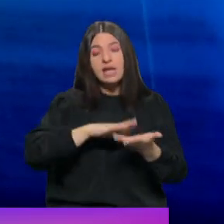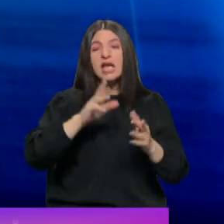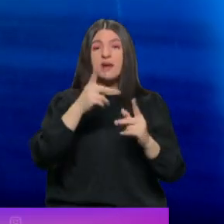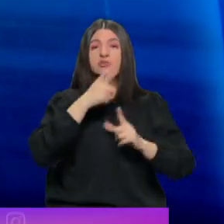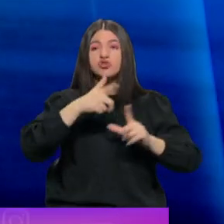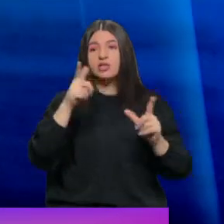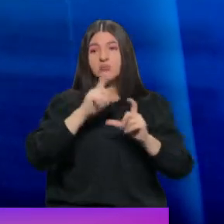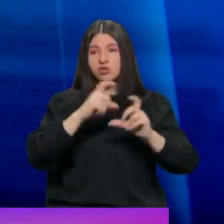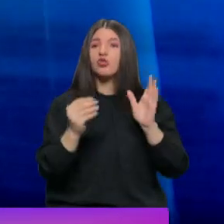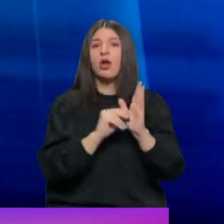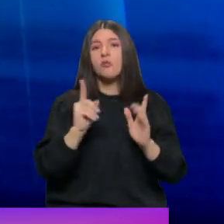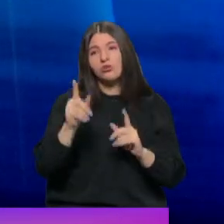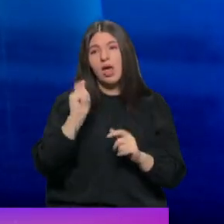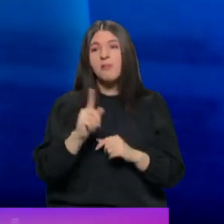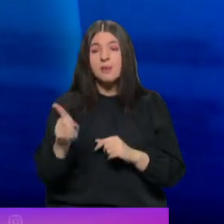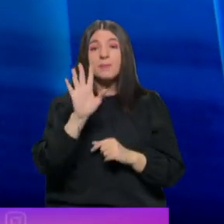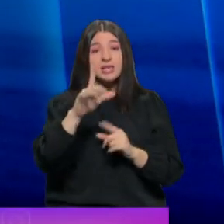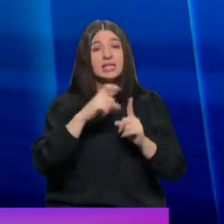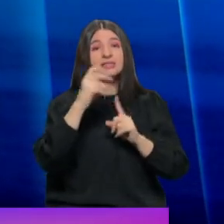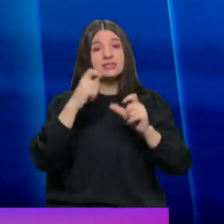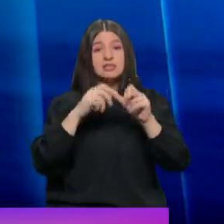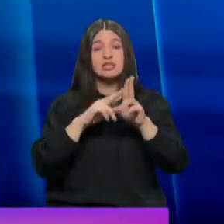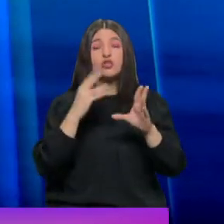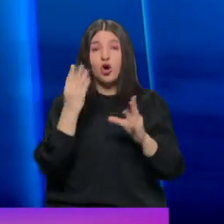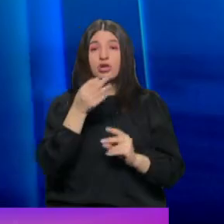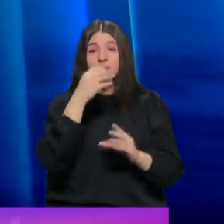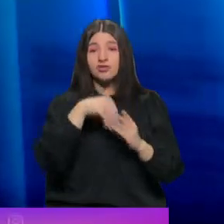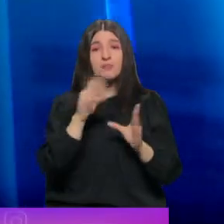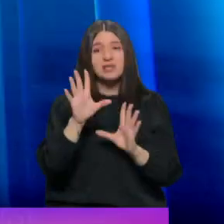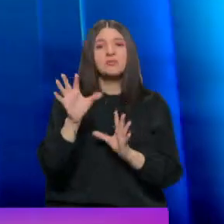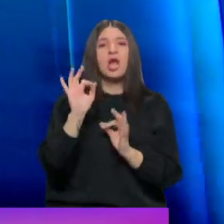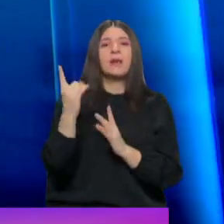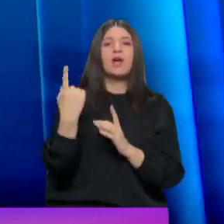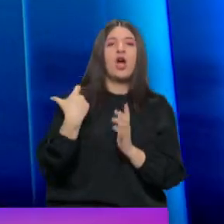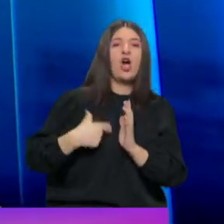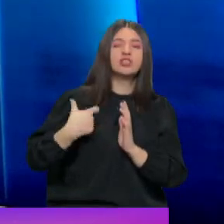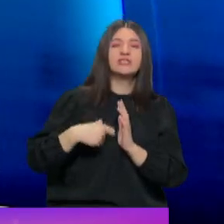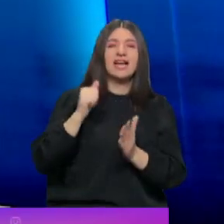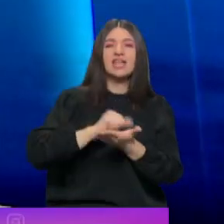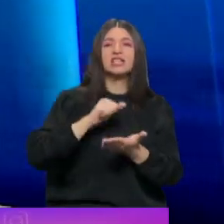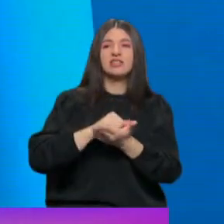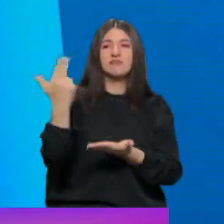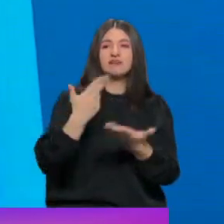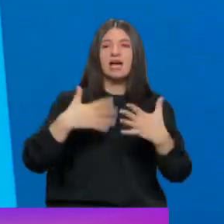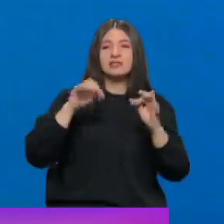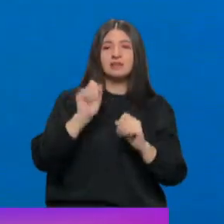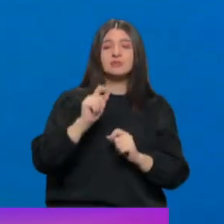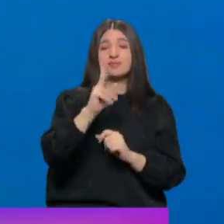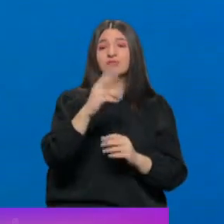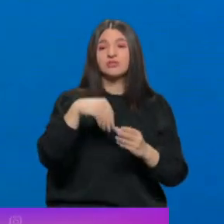şeklindeki çağrıları da manşet. Onu da yapalım. Bir de DİSK olsun haberin içinde. İşte bakın böyle özel bir gazete çizdi sizler için.